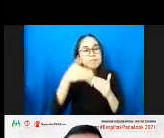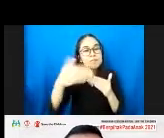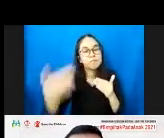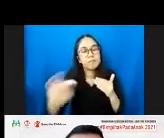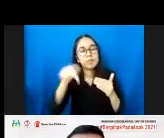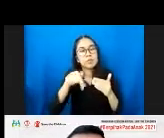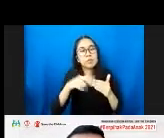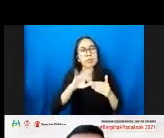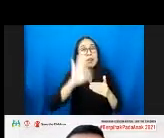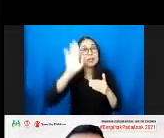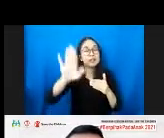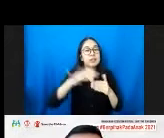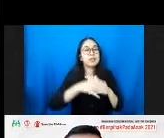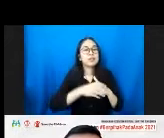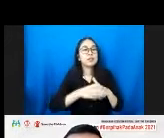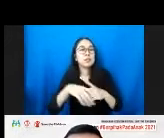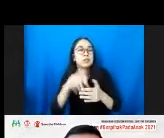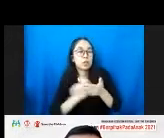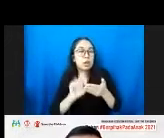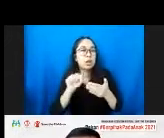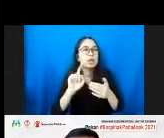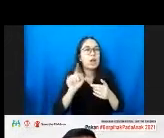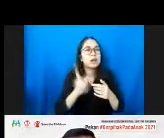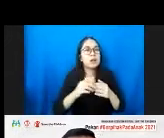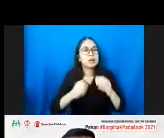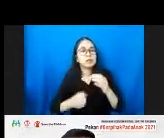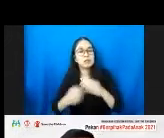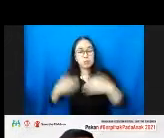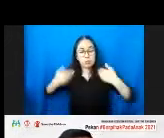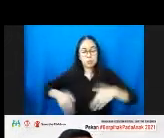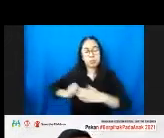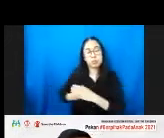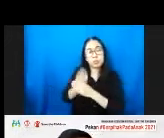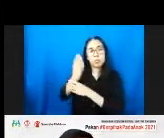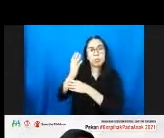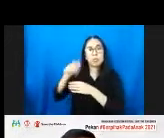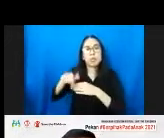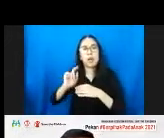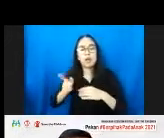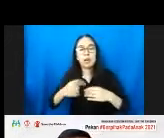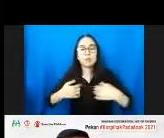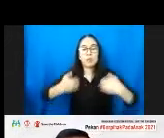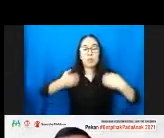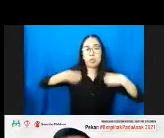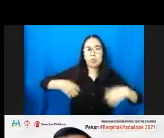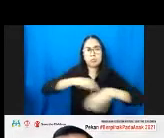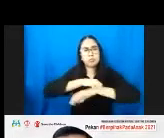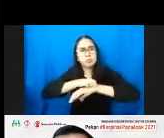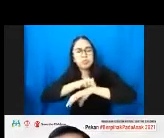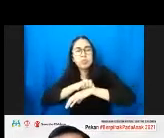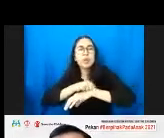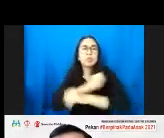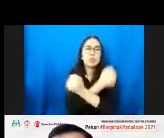Tapi stunting ini juga akan mengganggu pertumbuhan masa tubuh, dan komposisi tulang, otot, dan juga